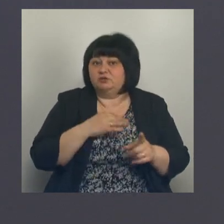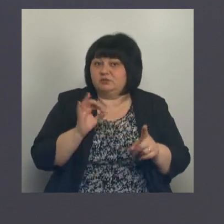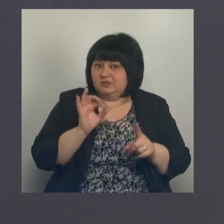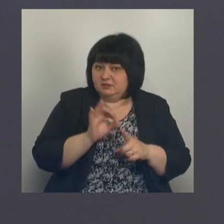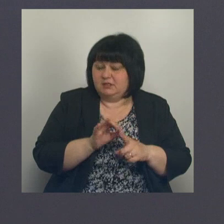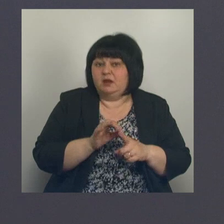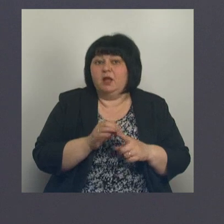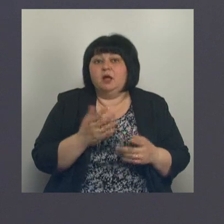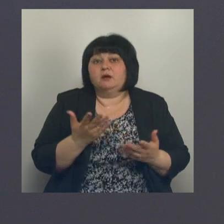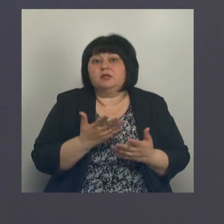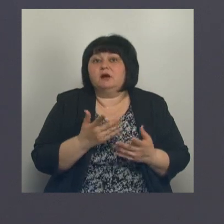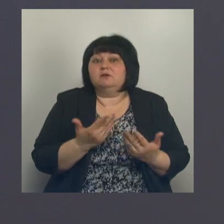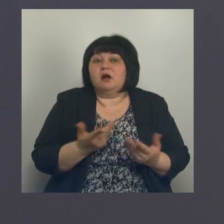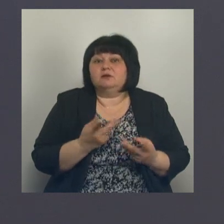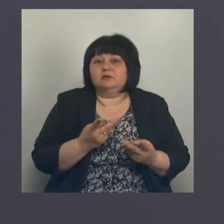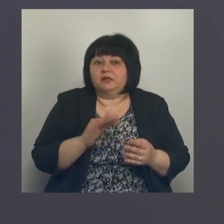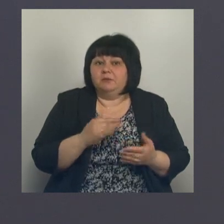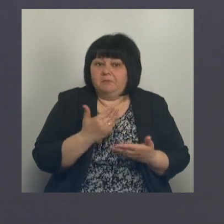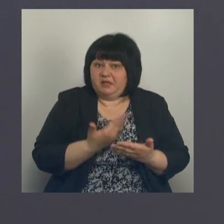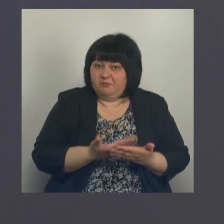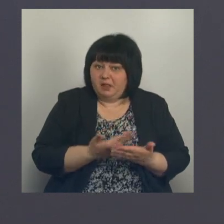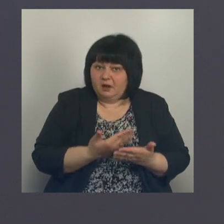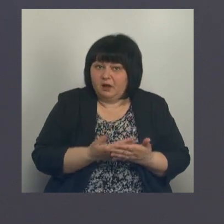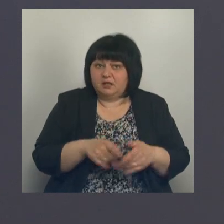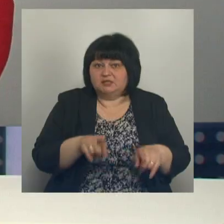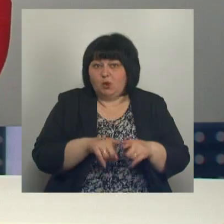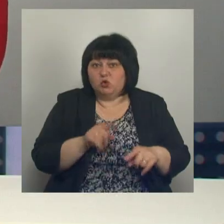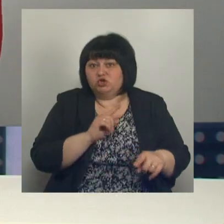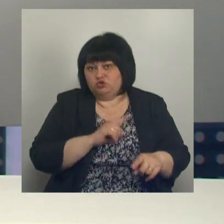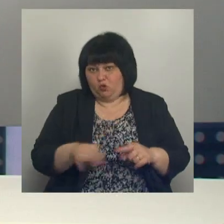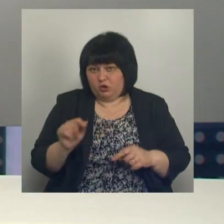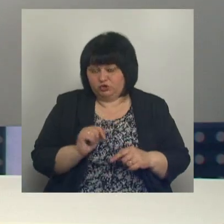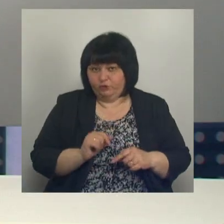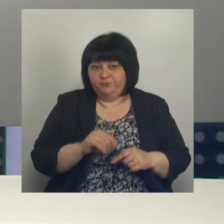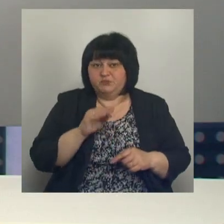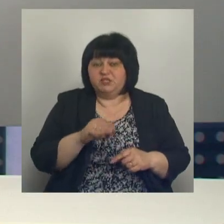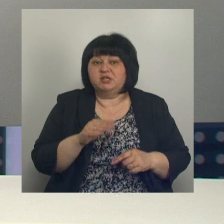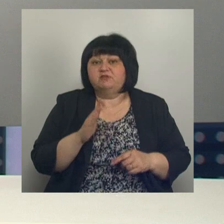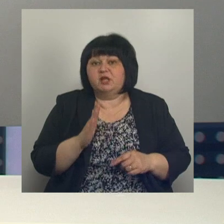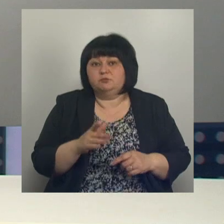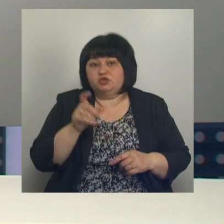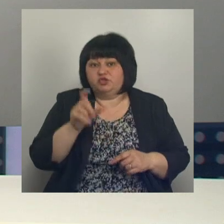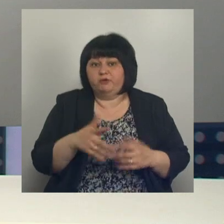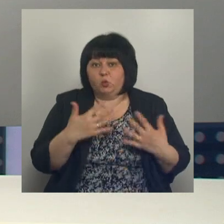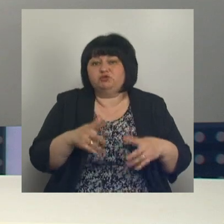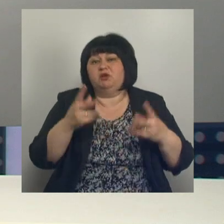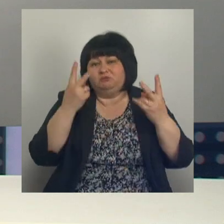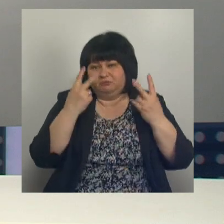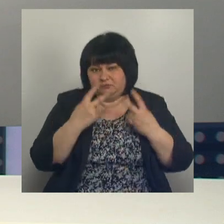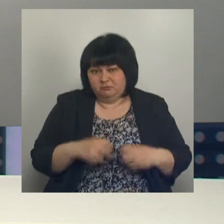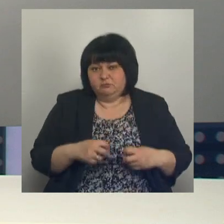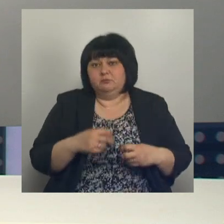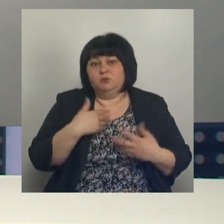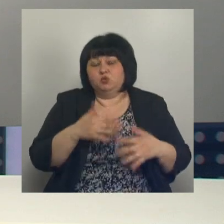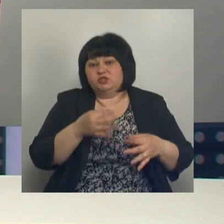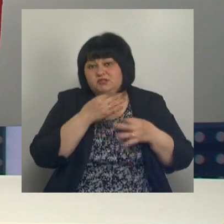так, как и предполагалось, такой же скоростью. Татьяна Владимировна, ну вот человек прошел диспансеризацию, уже цифры